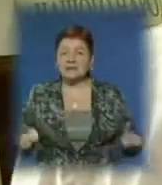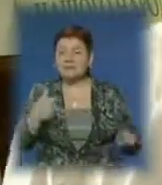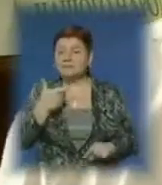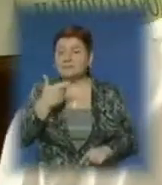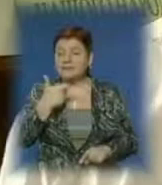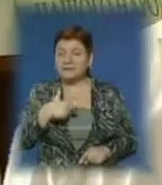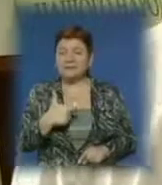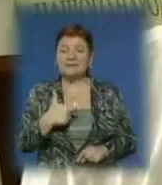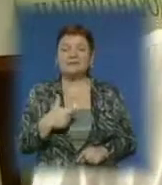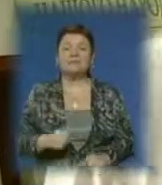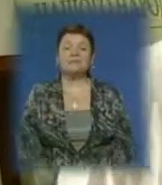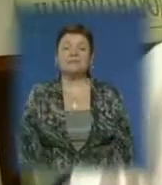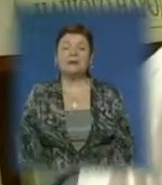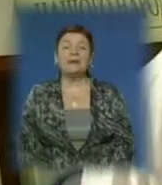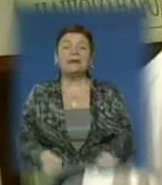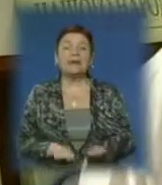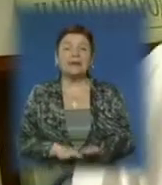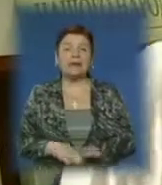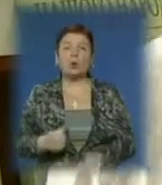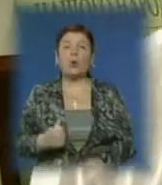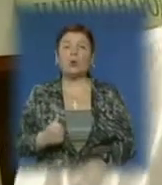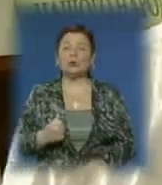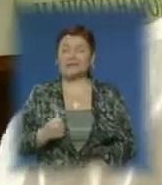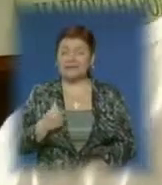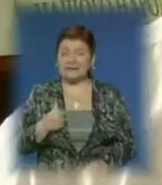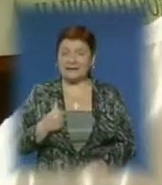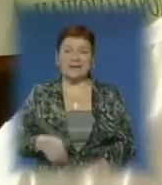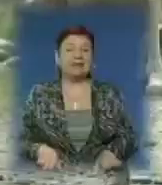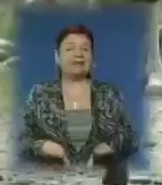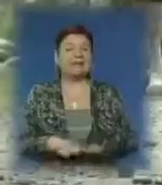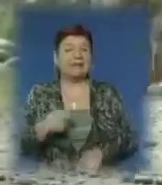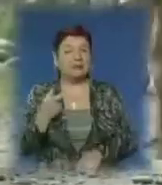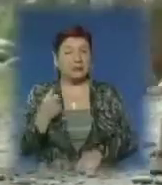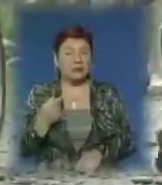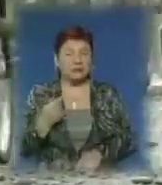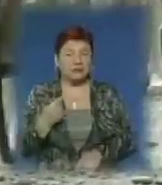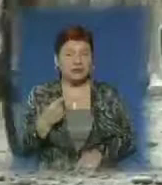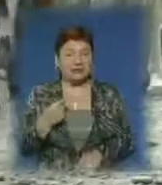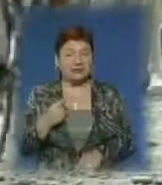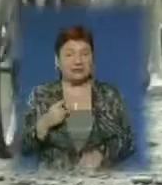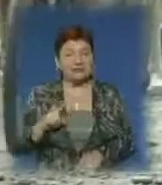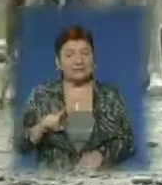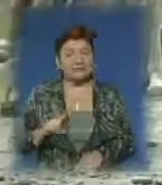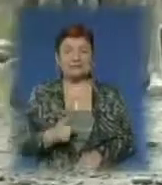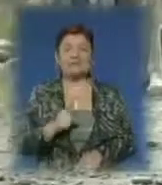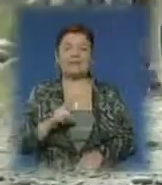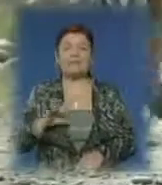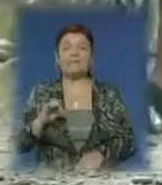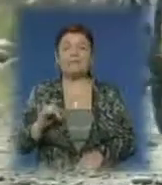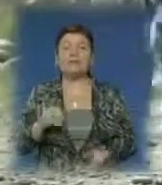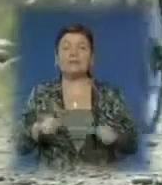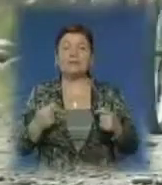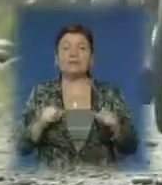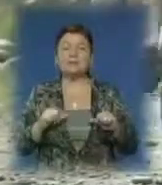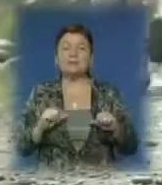бедевлянців, такий гардовитий, такий трохи задеркуватий, він дасть